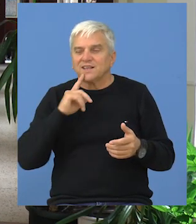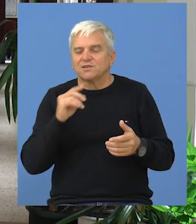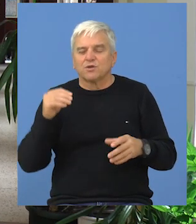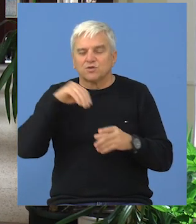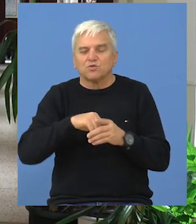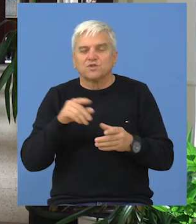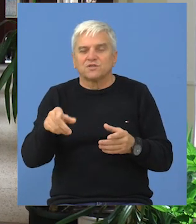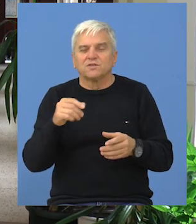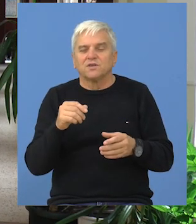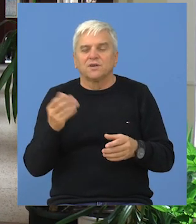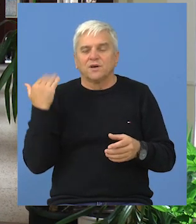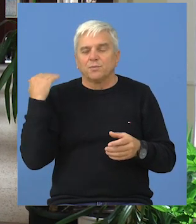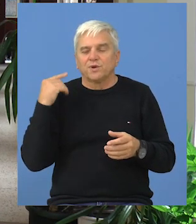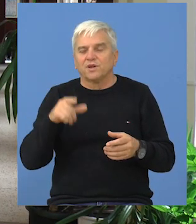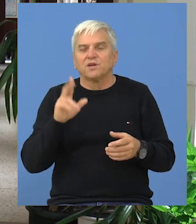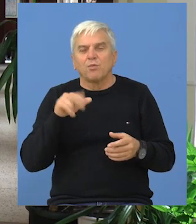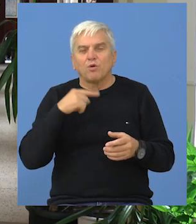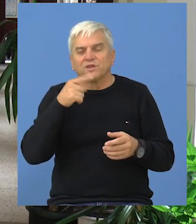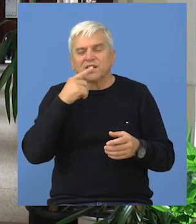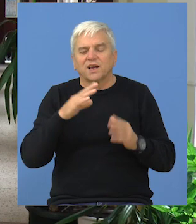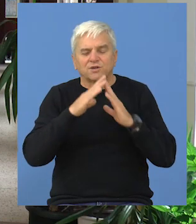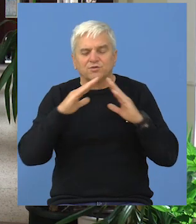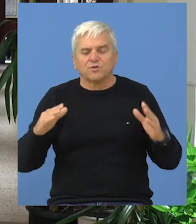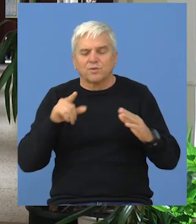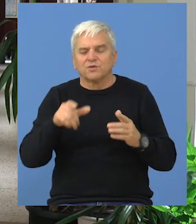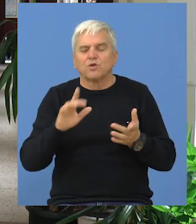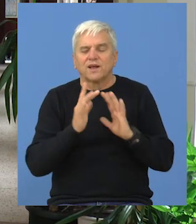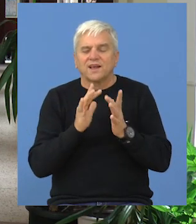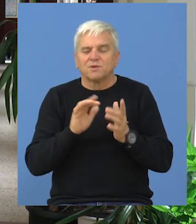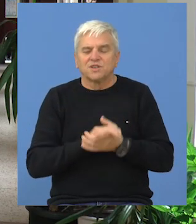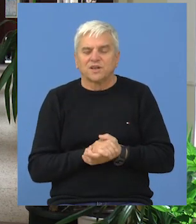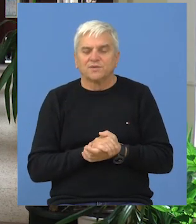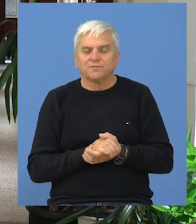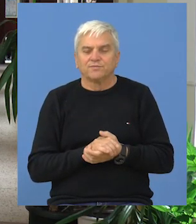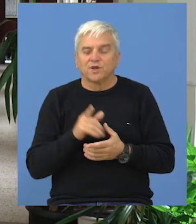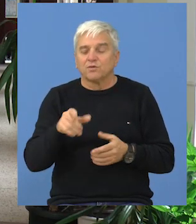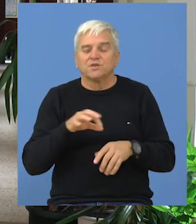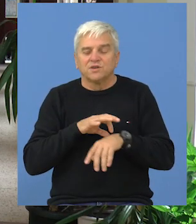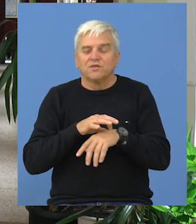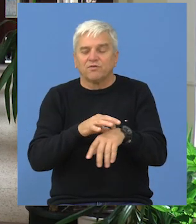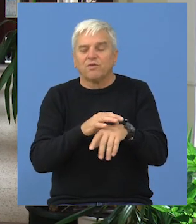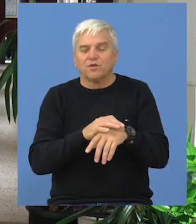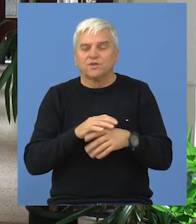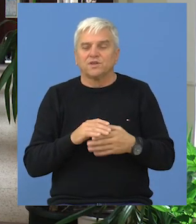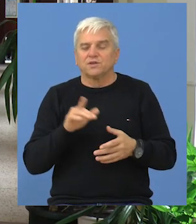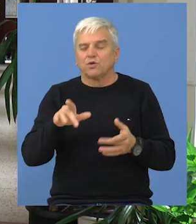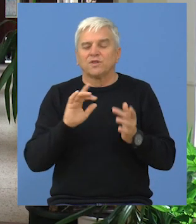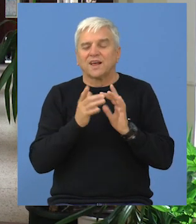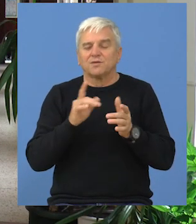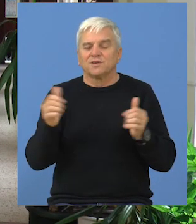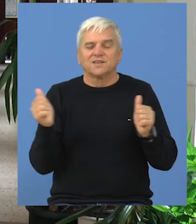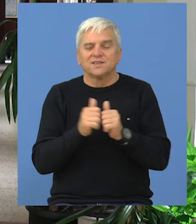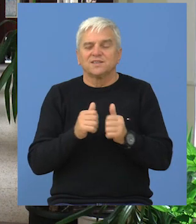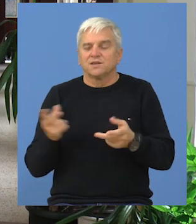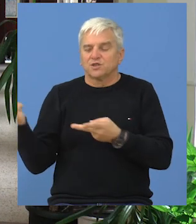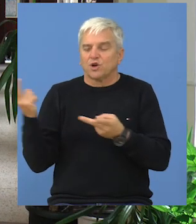naša deca koja su učestovala ranije mogu reći i domaćini ovog takmičenja i oni će voditi